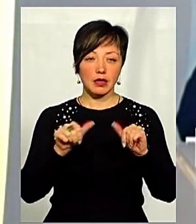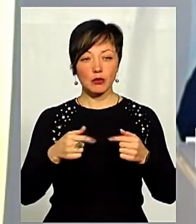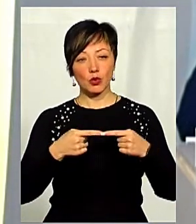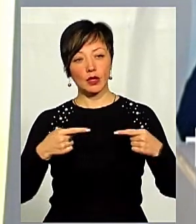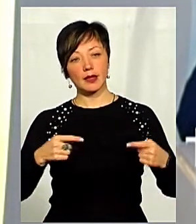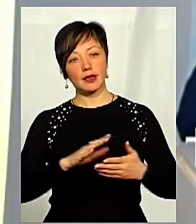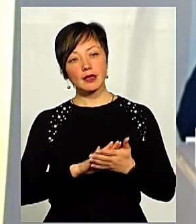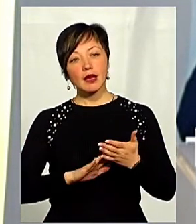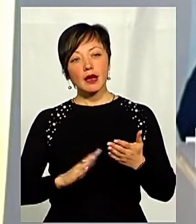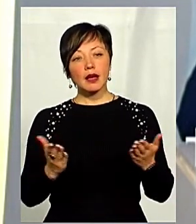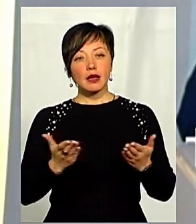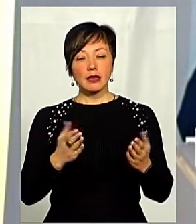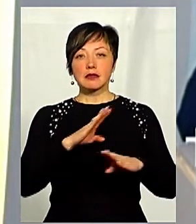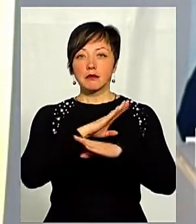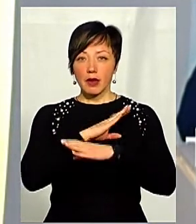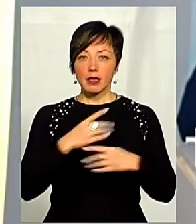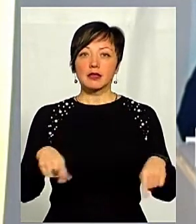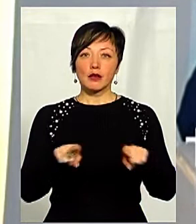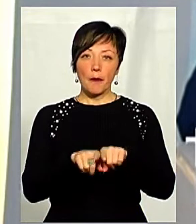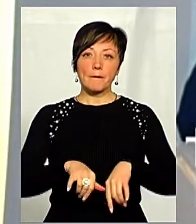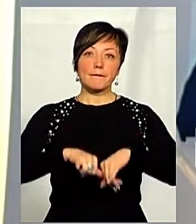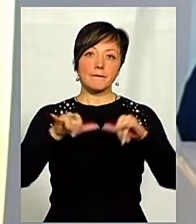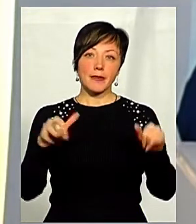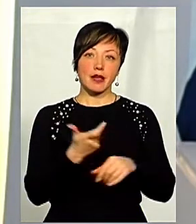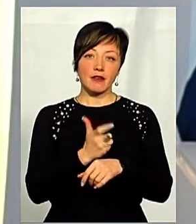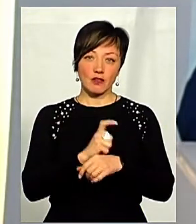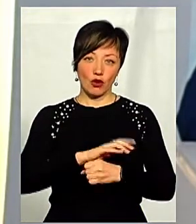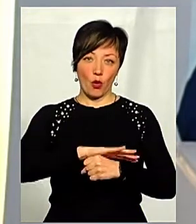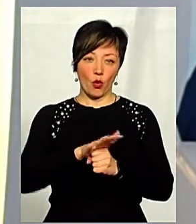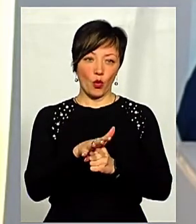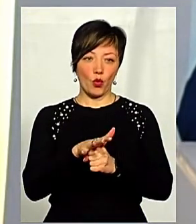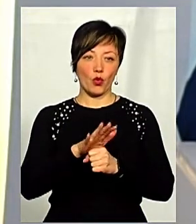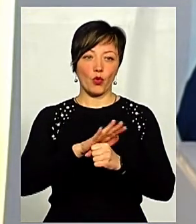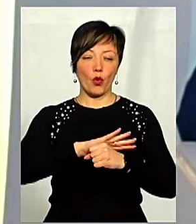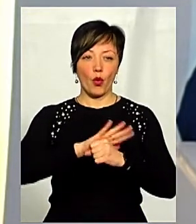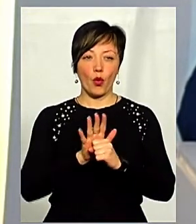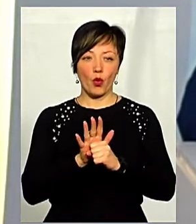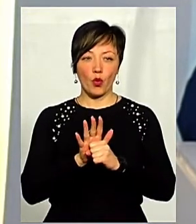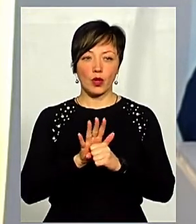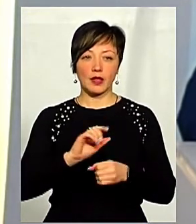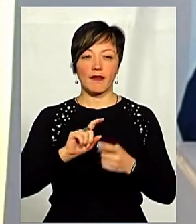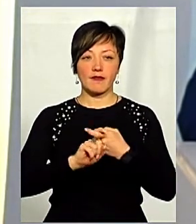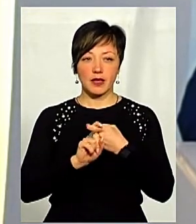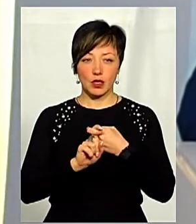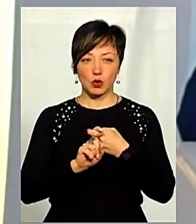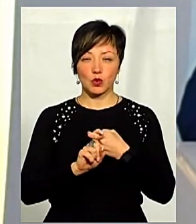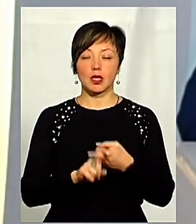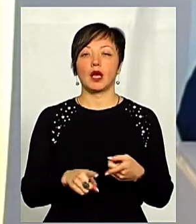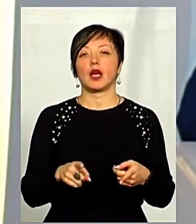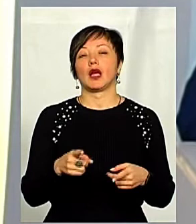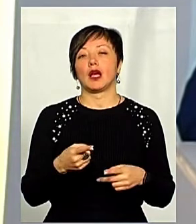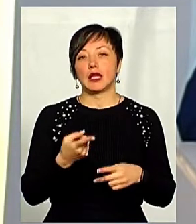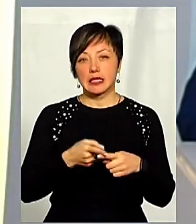і так далі, смертність від яких значно перевищує смертність від коронавірусу. Тому і ця роз'яснена робота, яку провадила